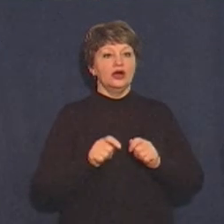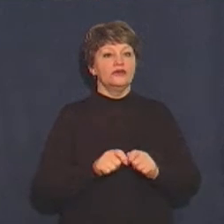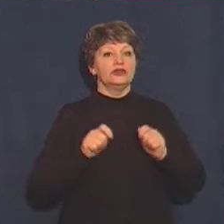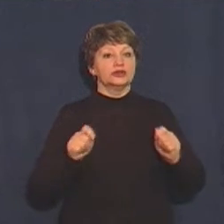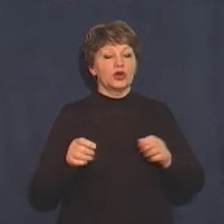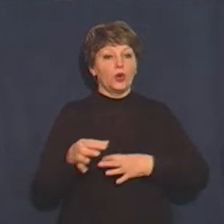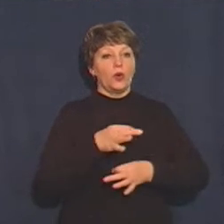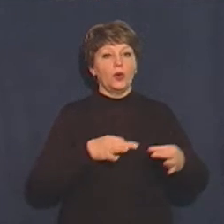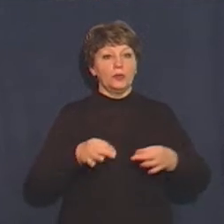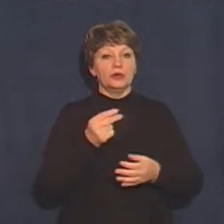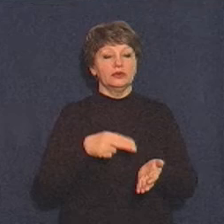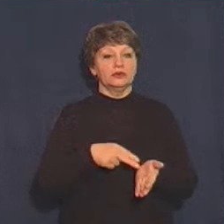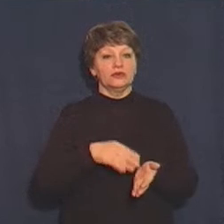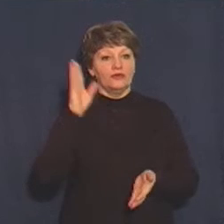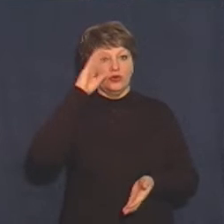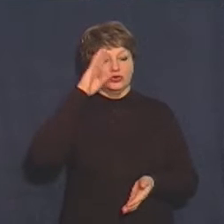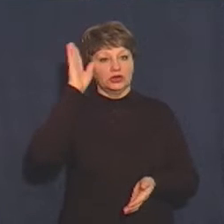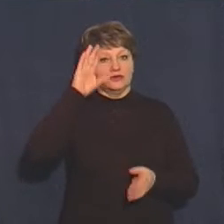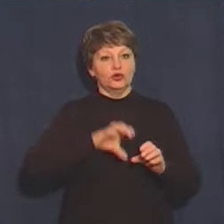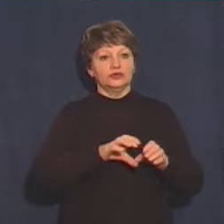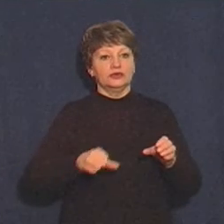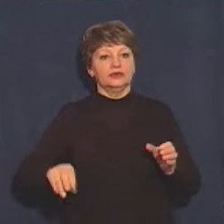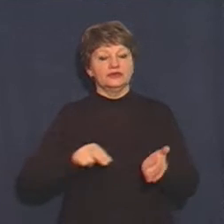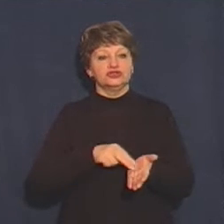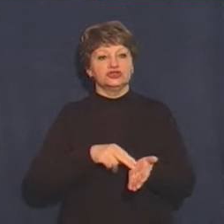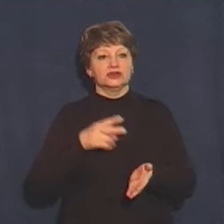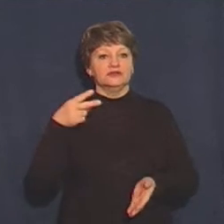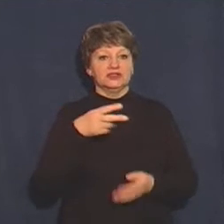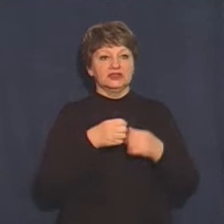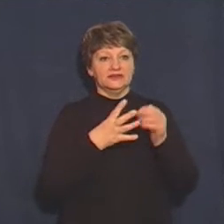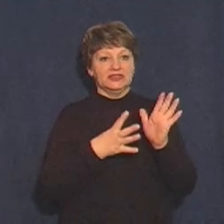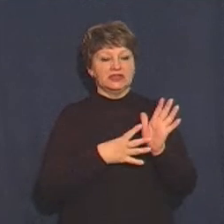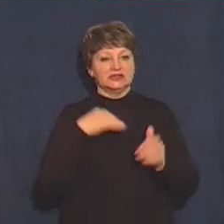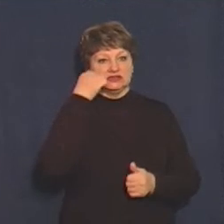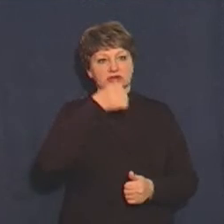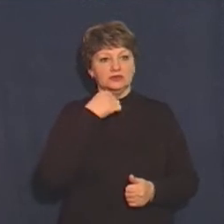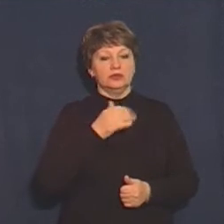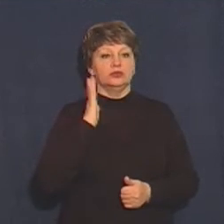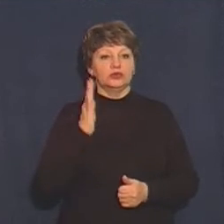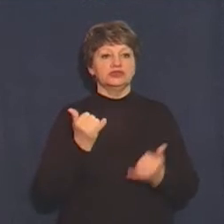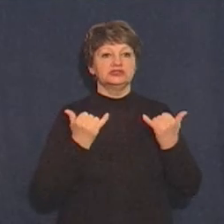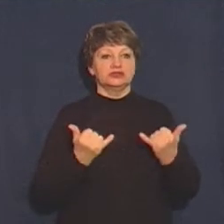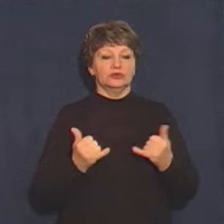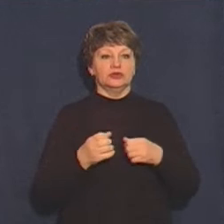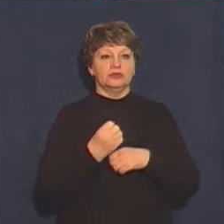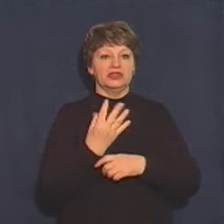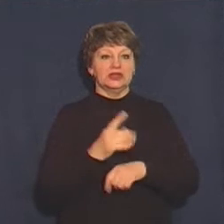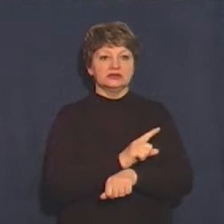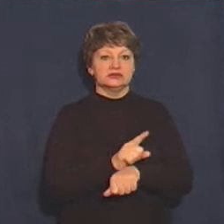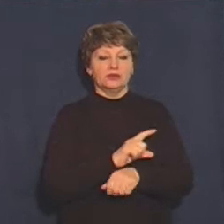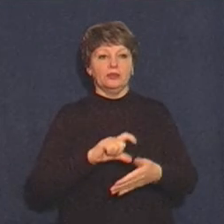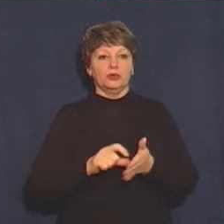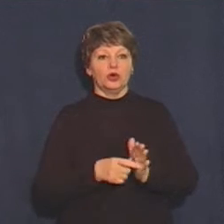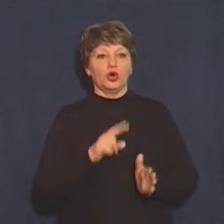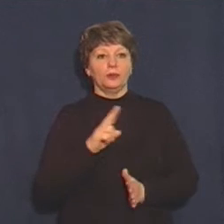обговорення тарифів на воду і водовідведення у Черкасах на 2019 рік відбудеться сьогодні о 15-й годині у приміщенні